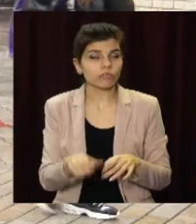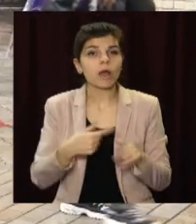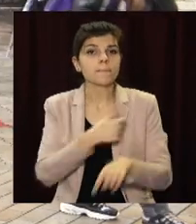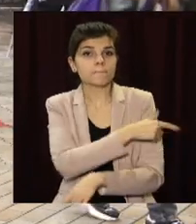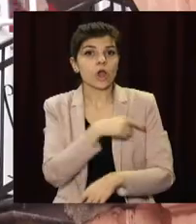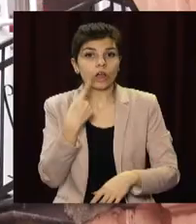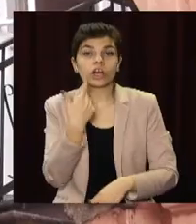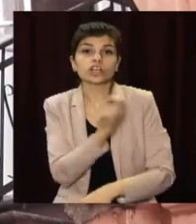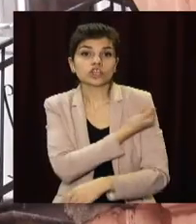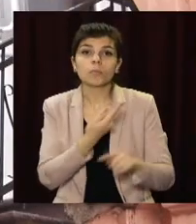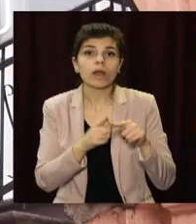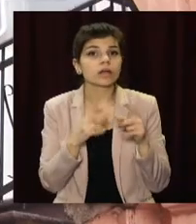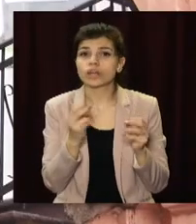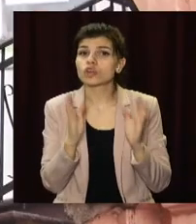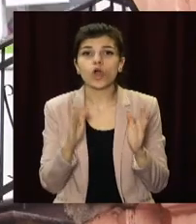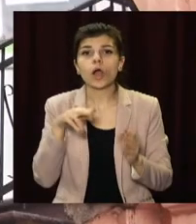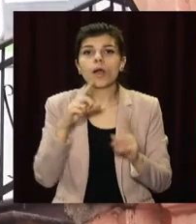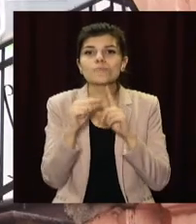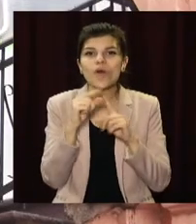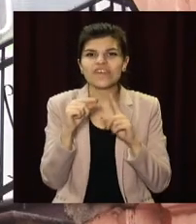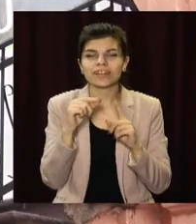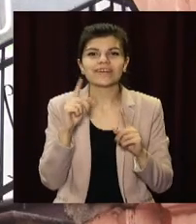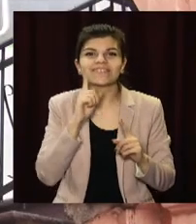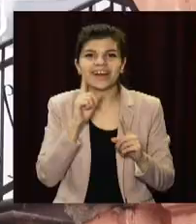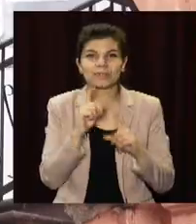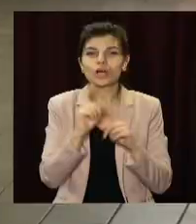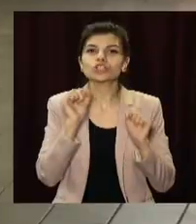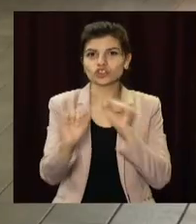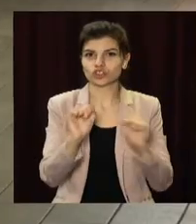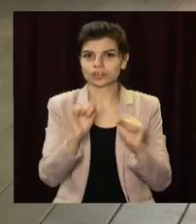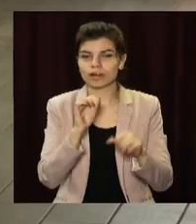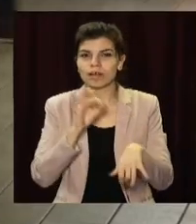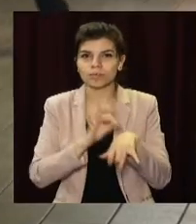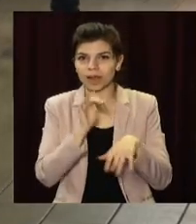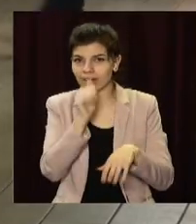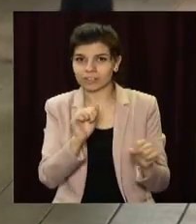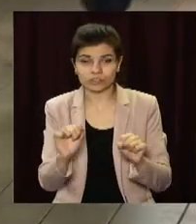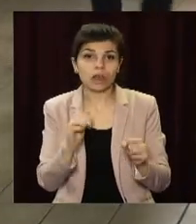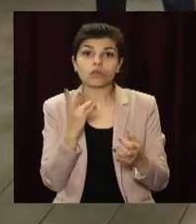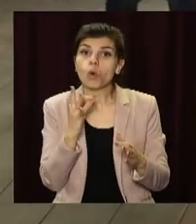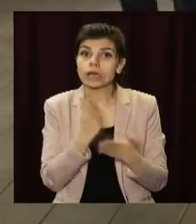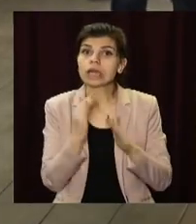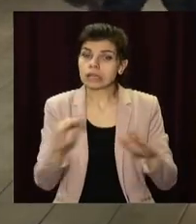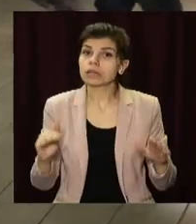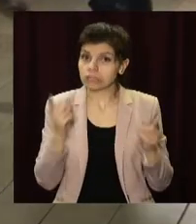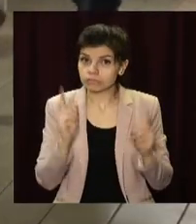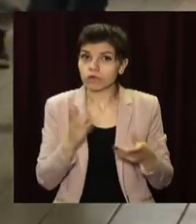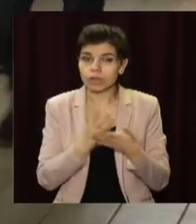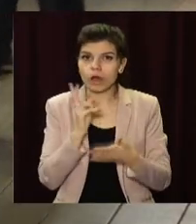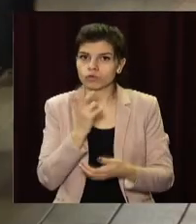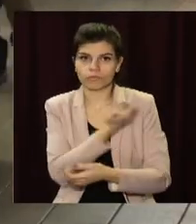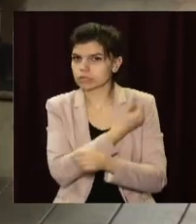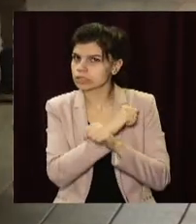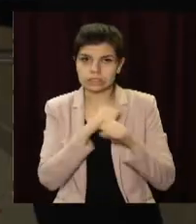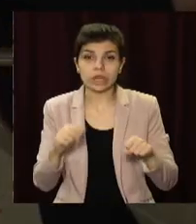Однак медики кажуть, що щеплення – не лише профілактика, й соціальна відповідальність. Бо є діти, яких за медичними показаннями не можна вакцинувати.